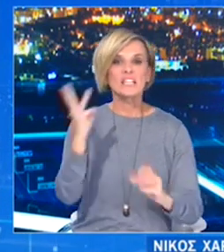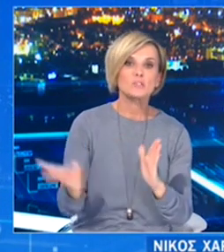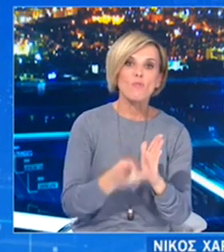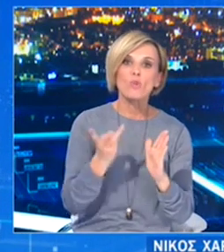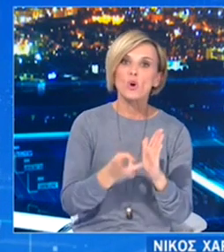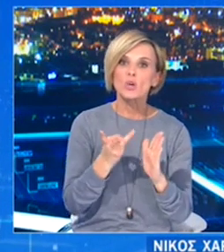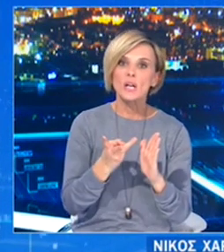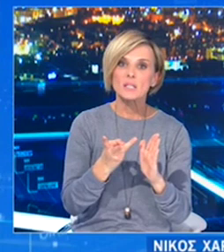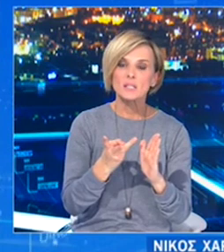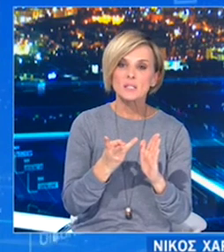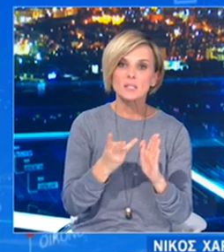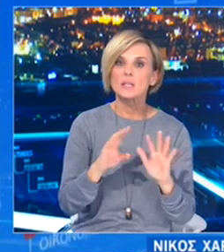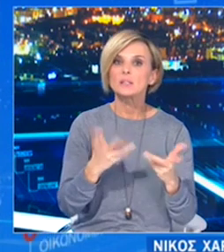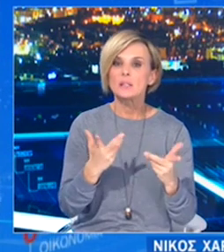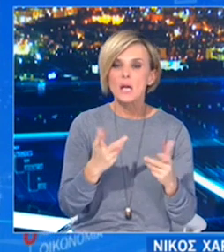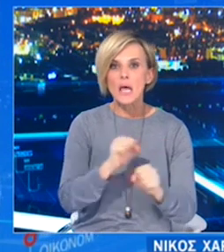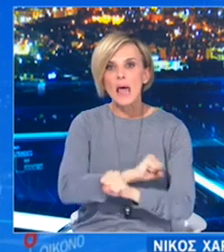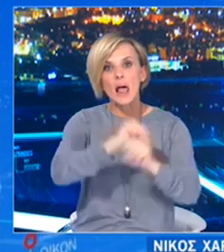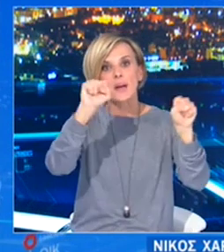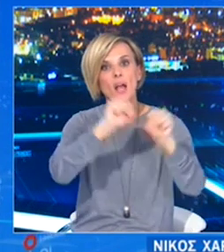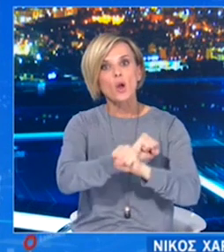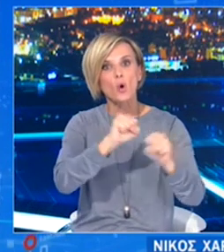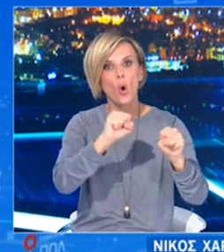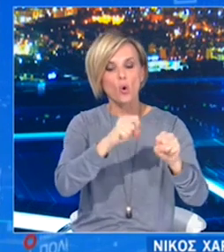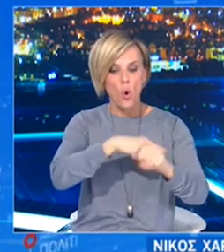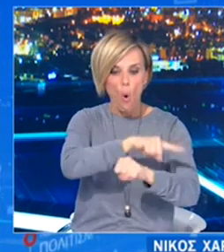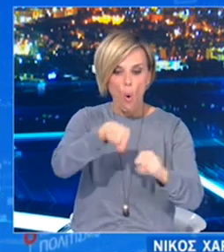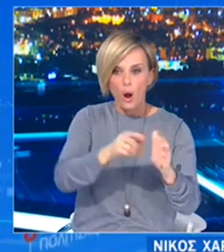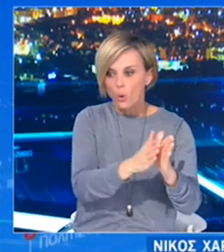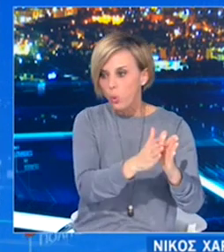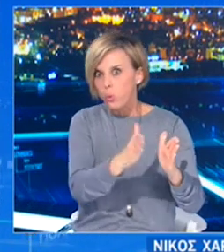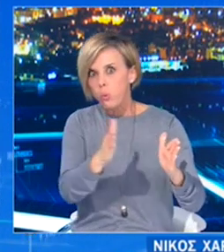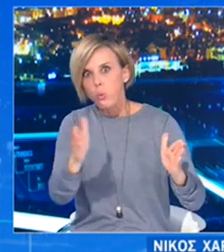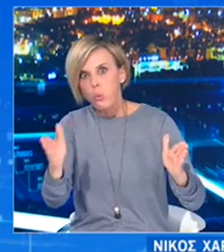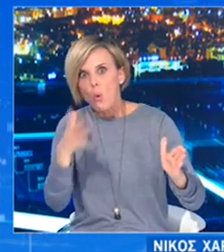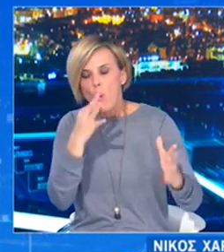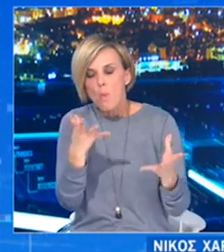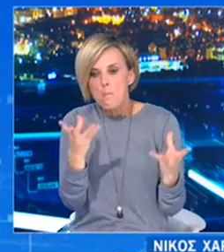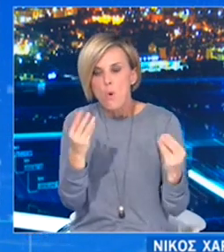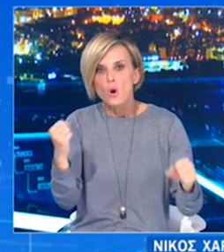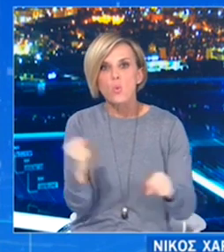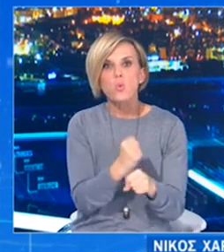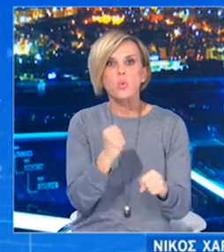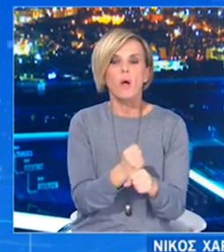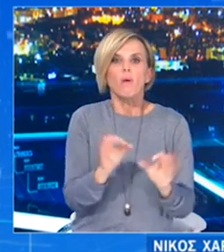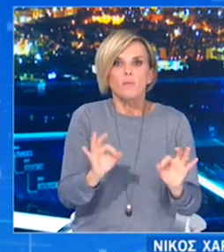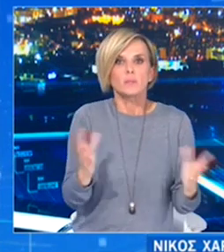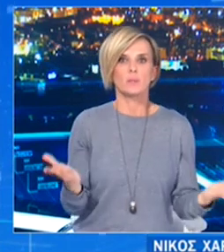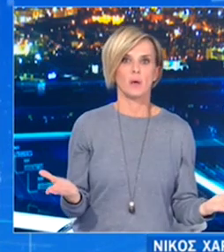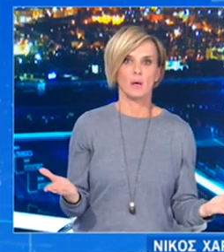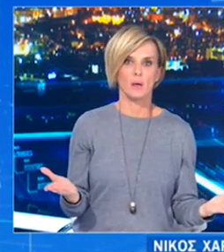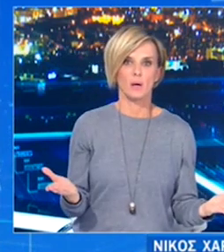κάνουμε ανάκληση, ρεπό και επέκταση του ωραρίου, λόγω όγκου δουλειάς καθ' όλη τη διάρκεια της πανδημίας.